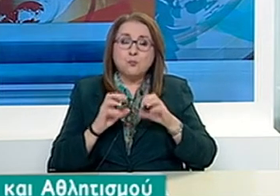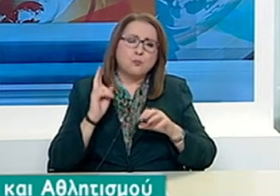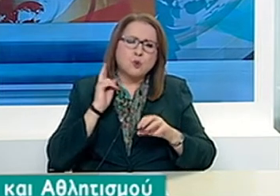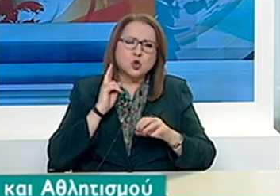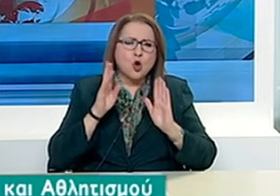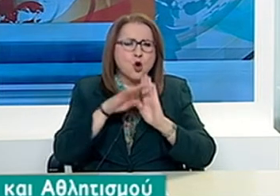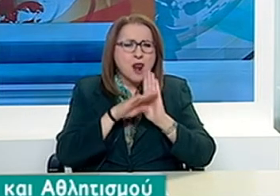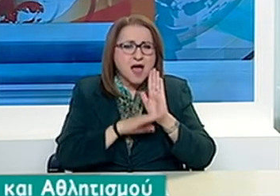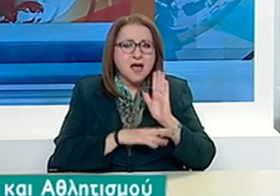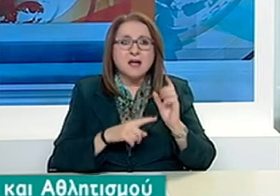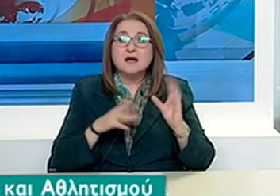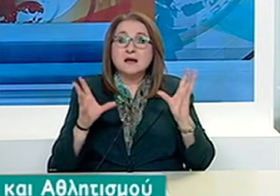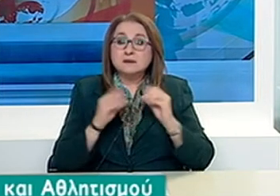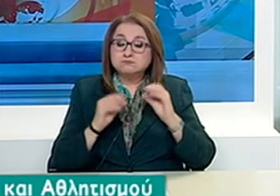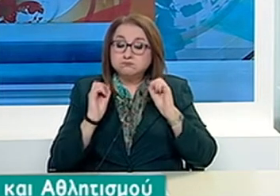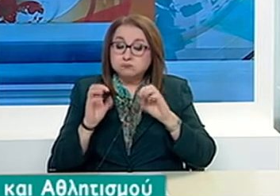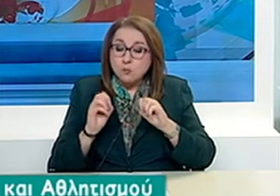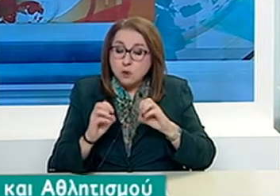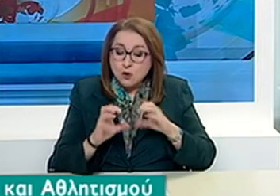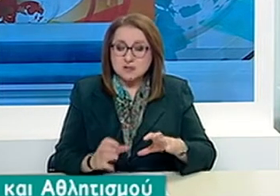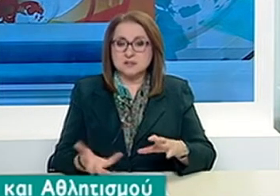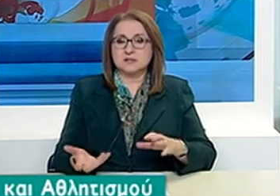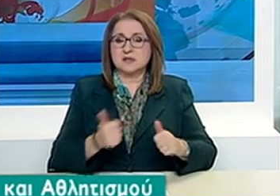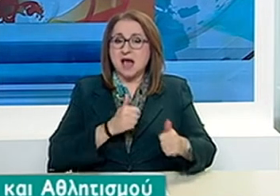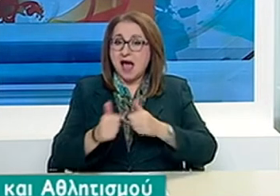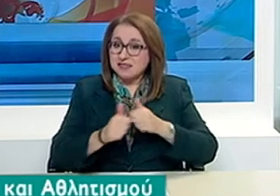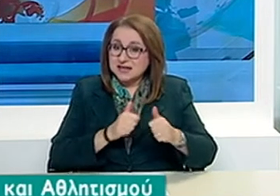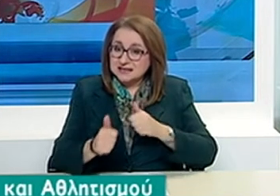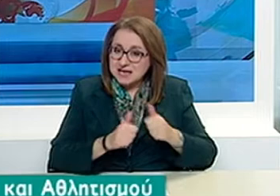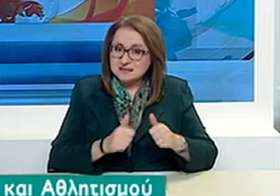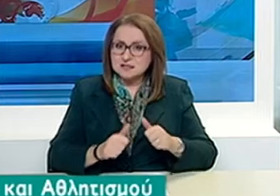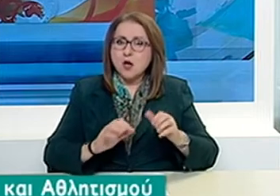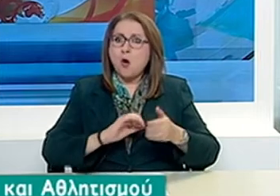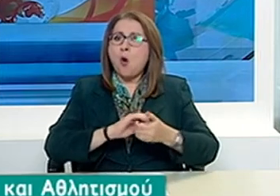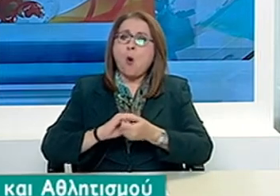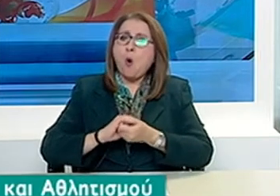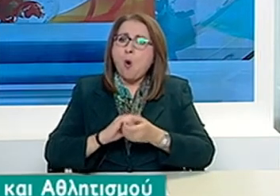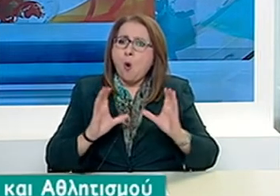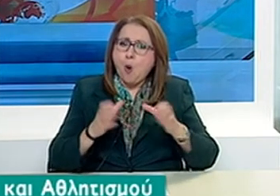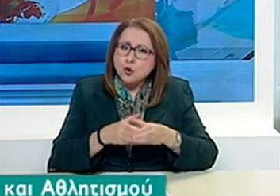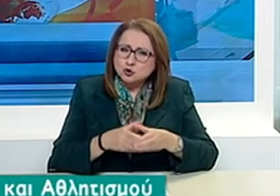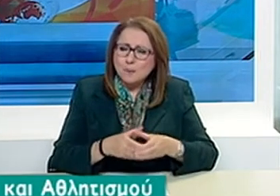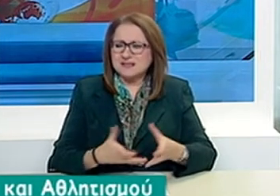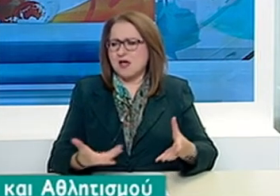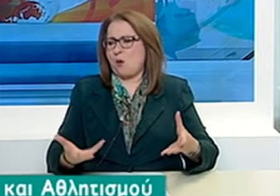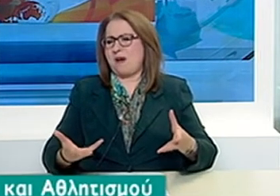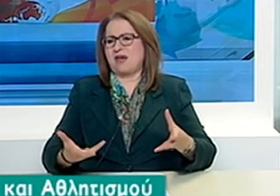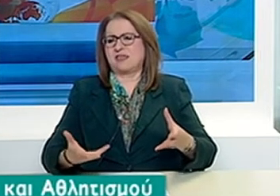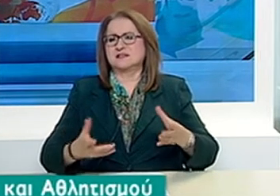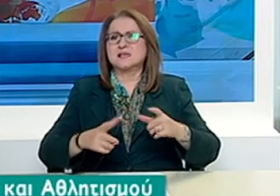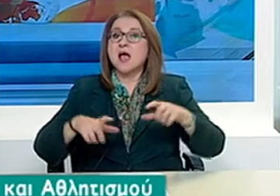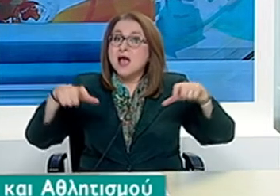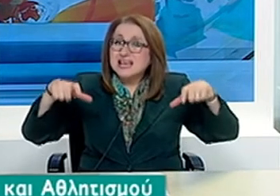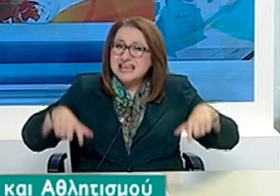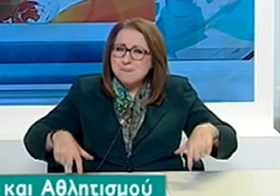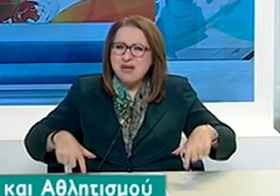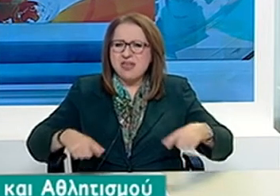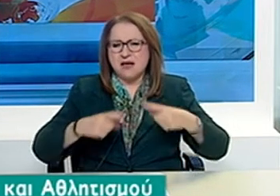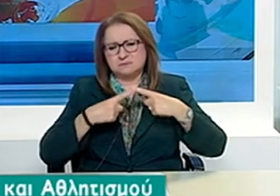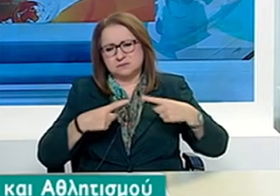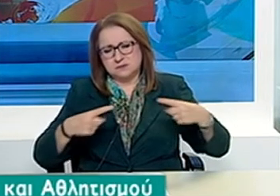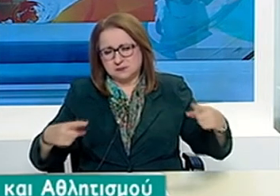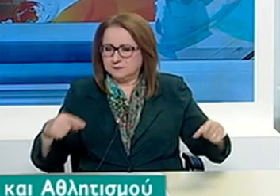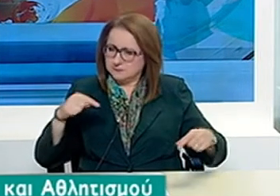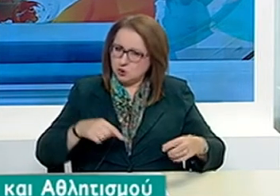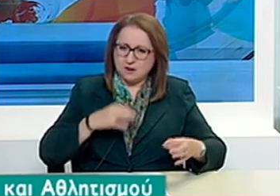προπονητές και προσωπικό ομάδων αλλά και για διοικητικό και τεχνικό προσωπικό αθλητικής εγκατάστασης ενδεικτικά έχουν ως